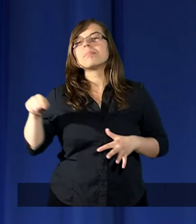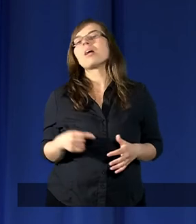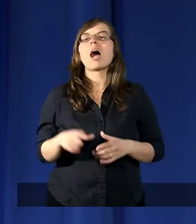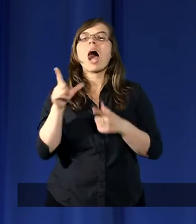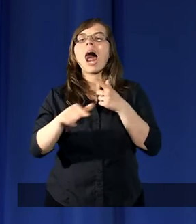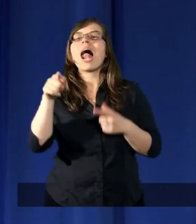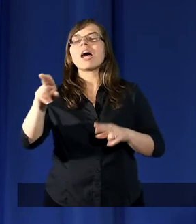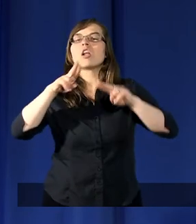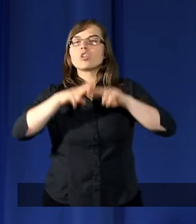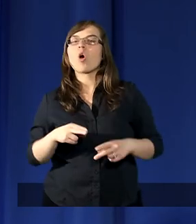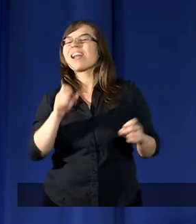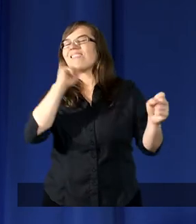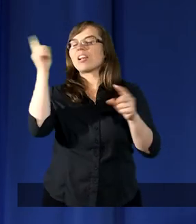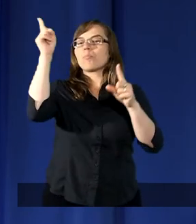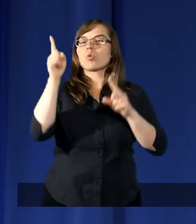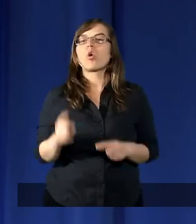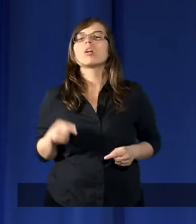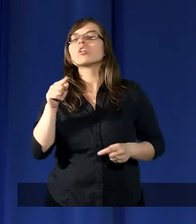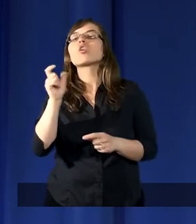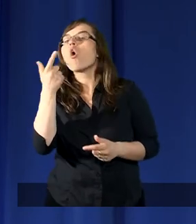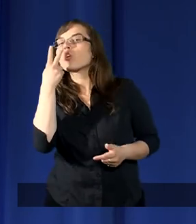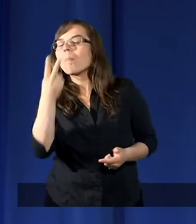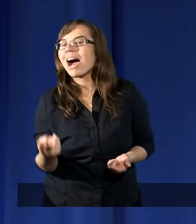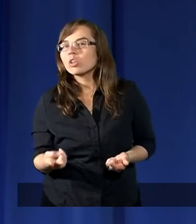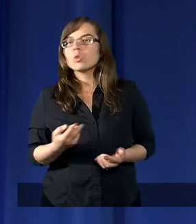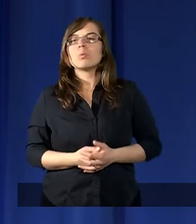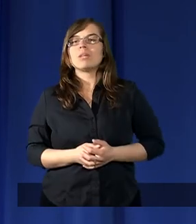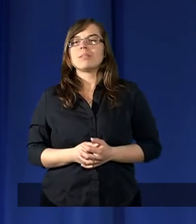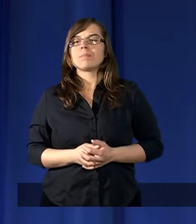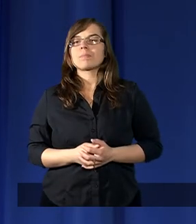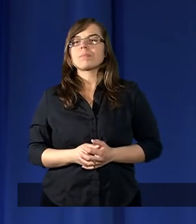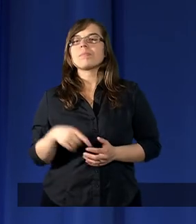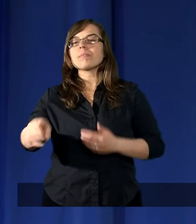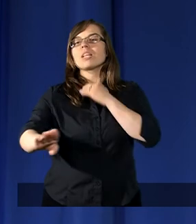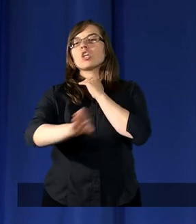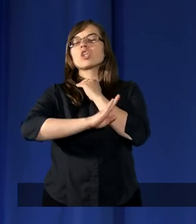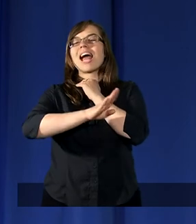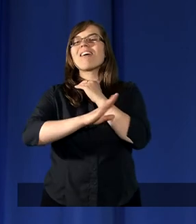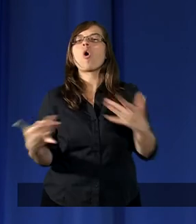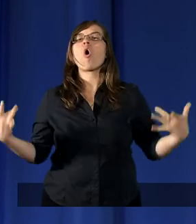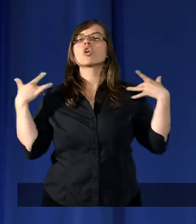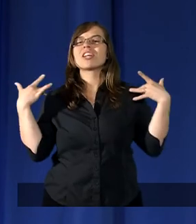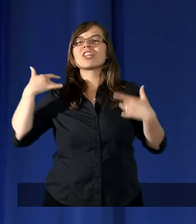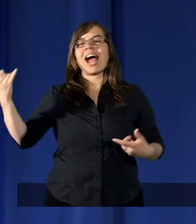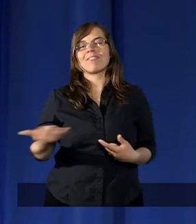ale jak został wzbudzony, to co zobaczył? Drzewo żywota.